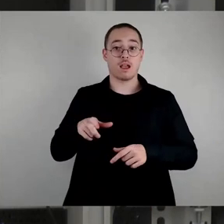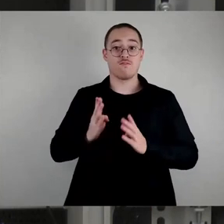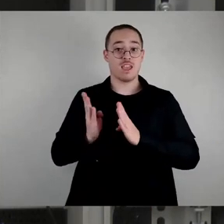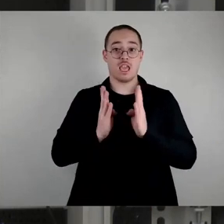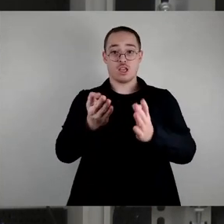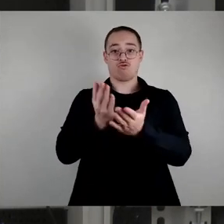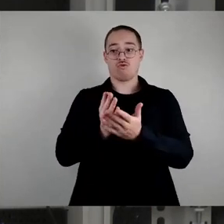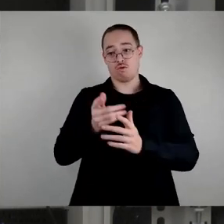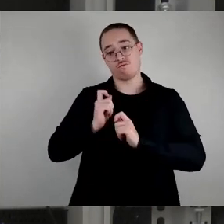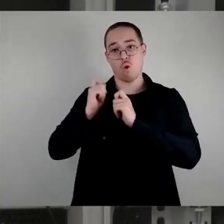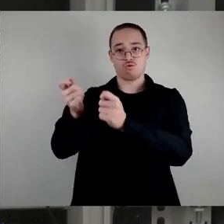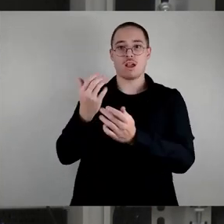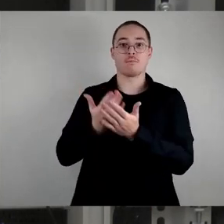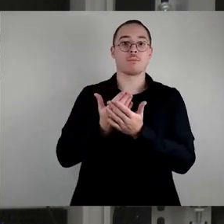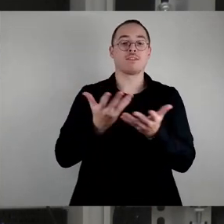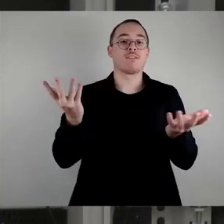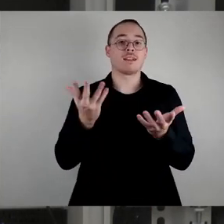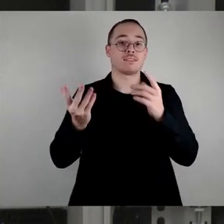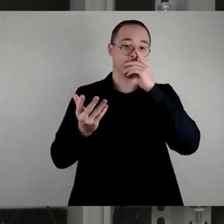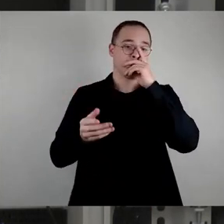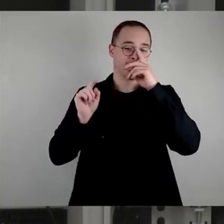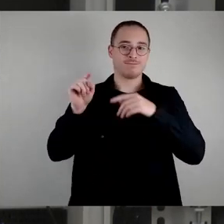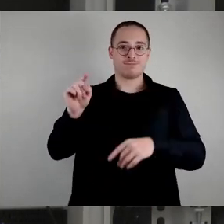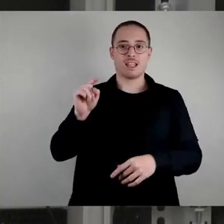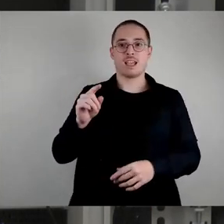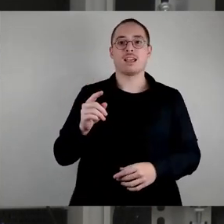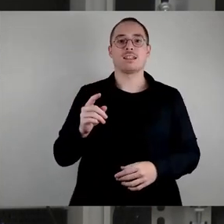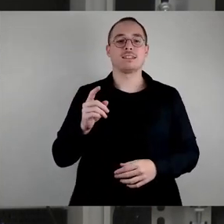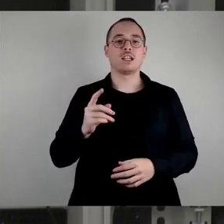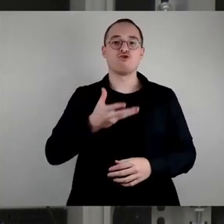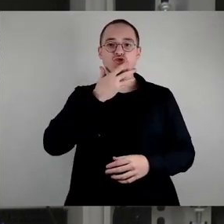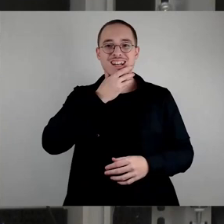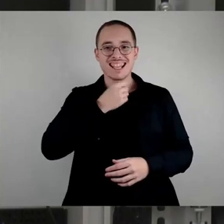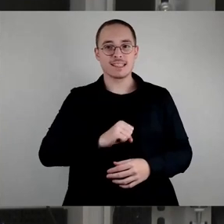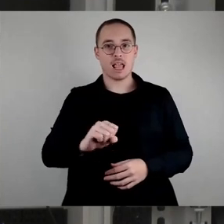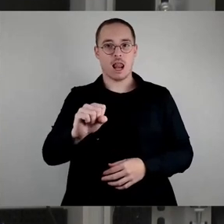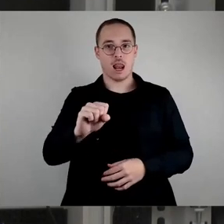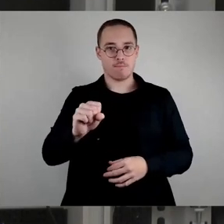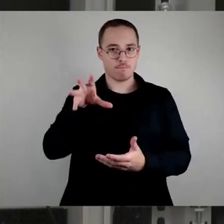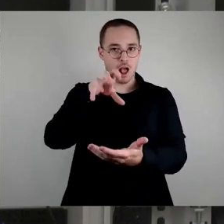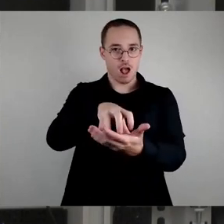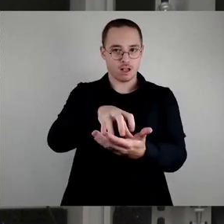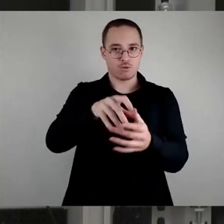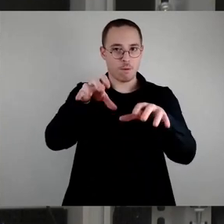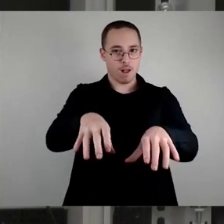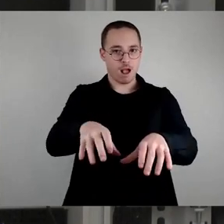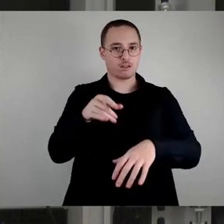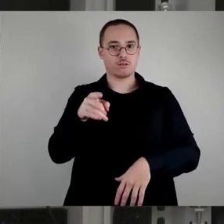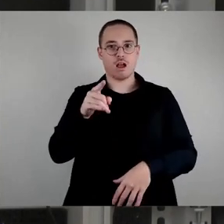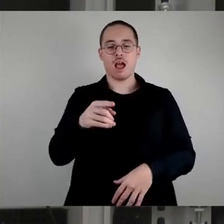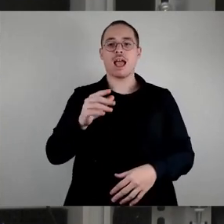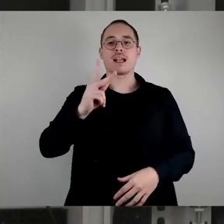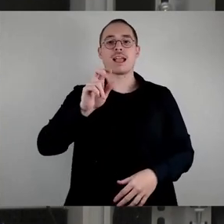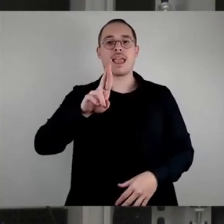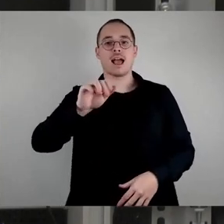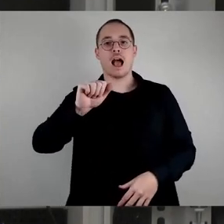Keramiktassen auf dem Stritzelmarkt und anderen Märkten eingeführt. Da gab es auch große Skepsis, geht nie. Können alle nie